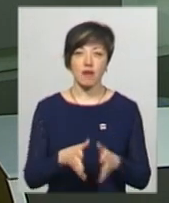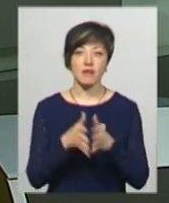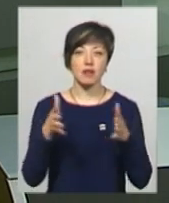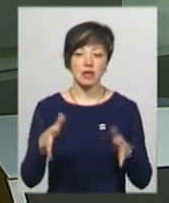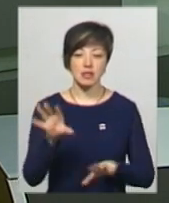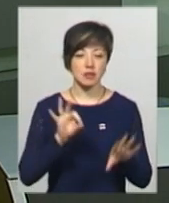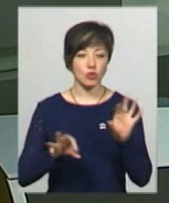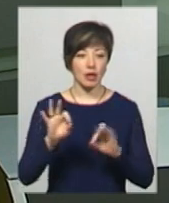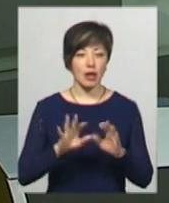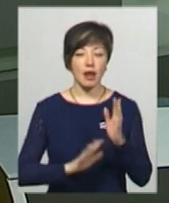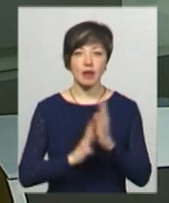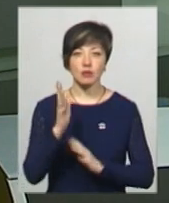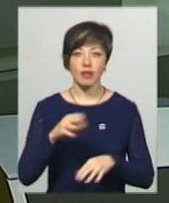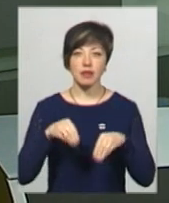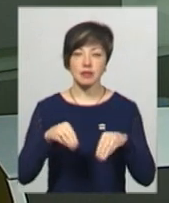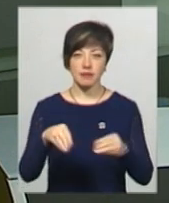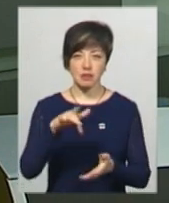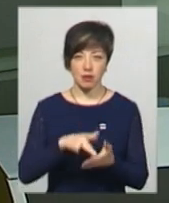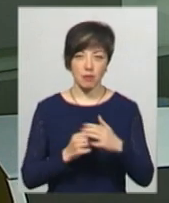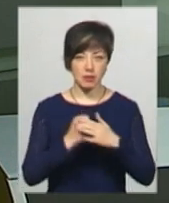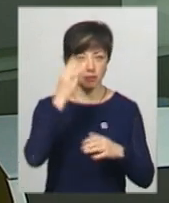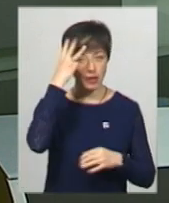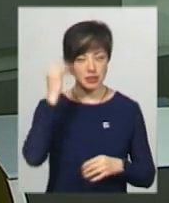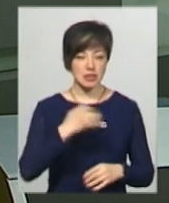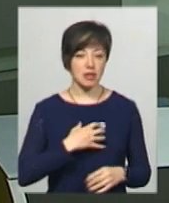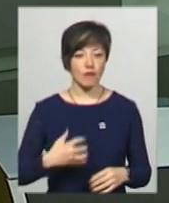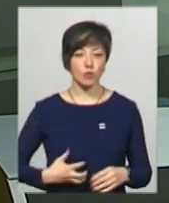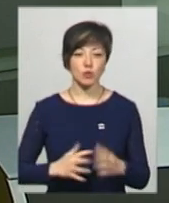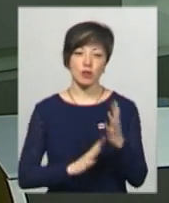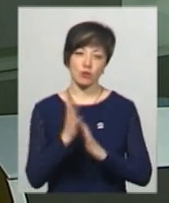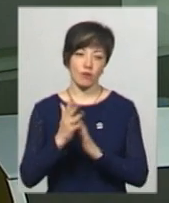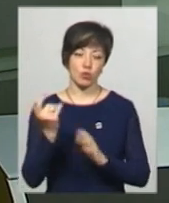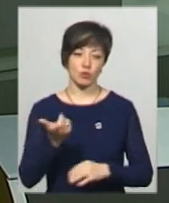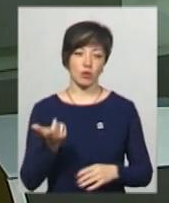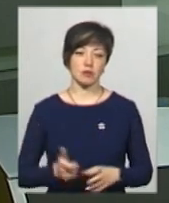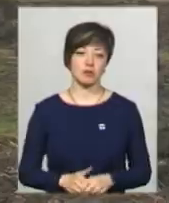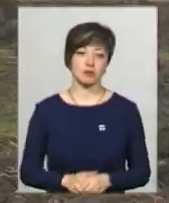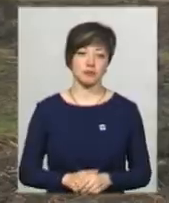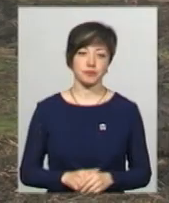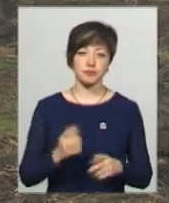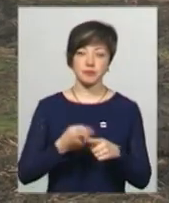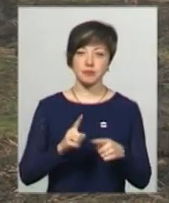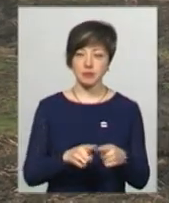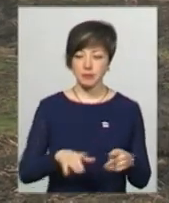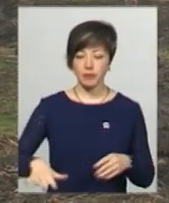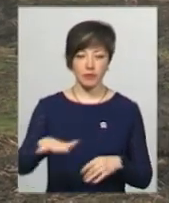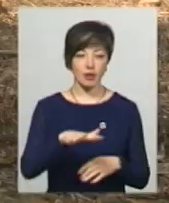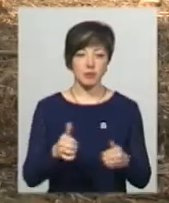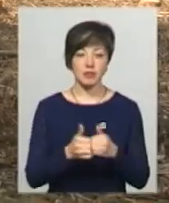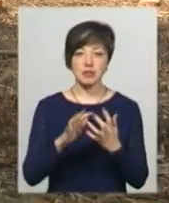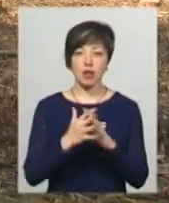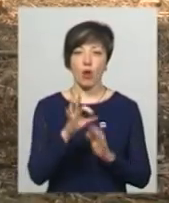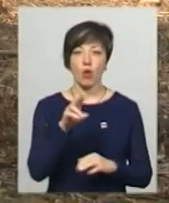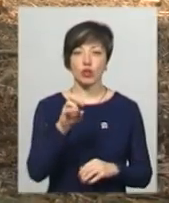селекційних лісонасіннєвих центри на базі Хмельницького та Славуцького лісових господарств. Це ділянка поблизу села Олешин